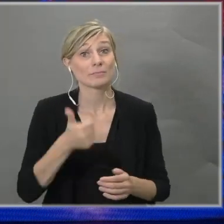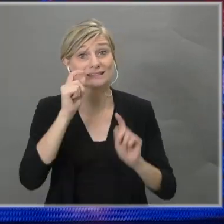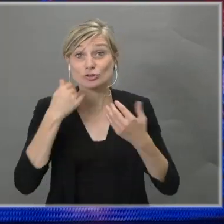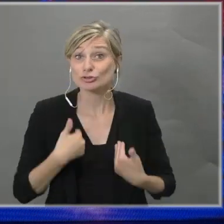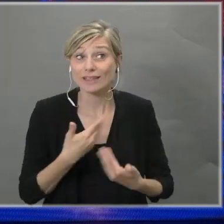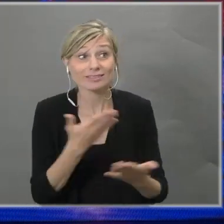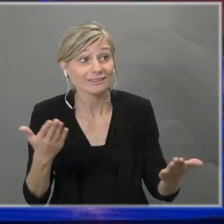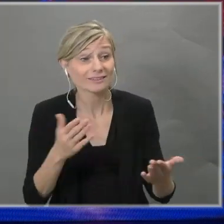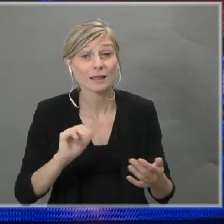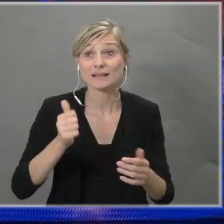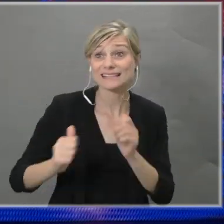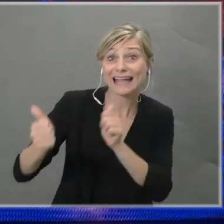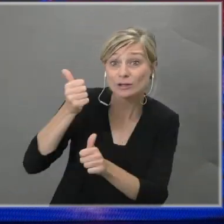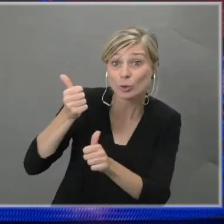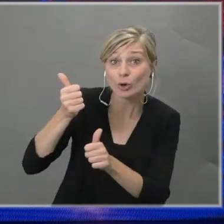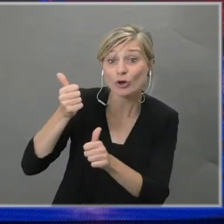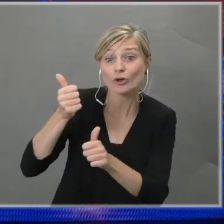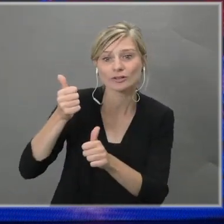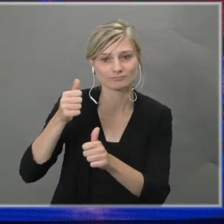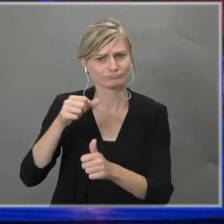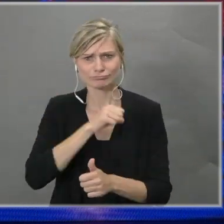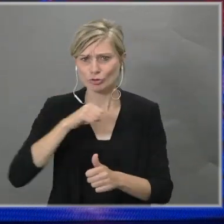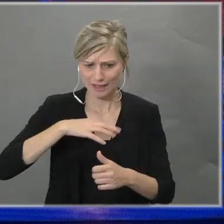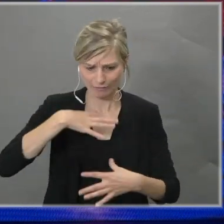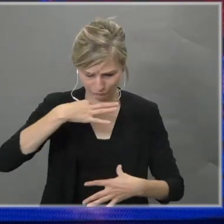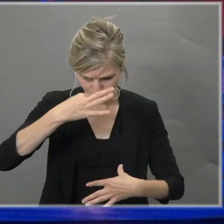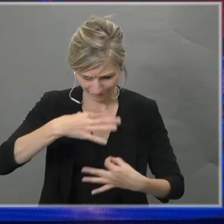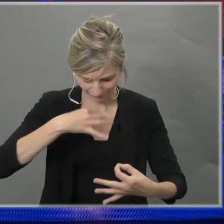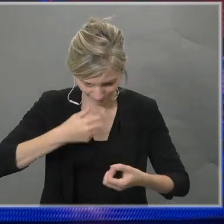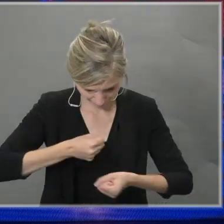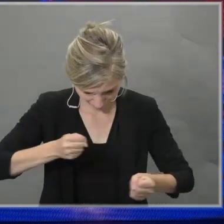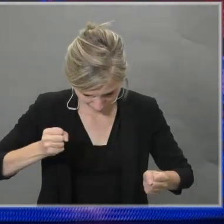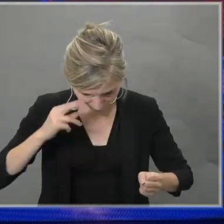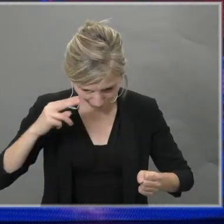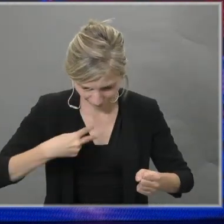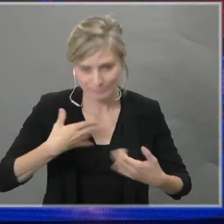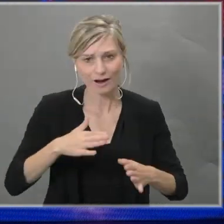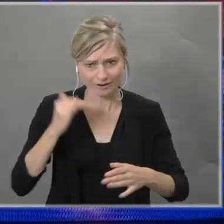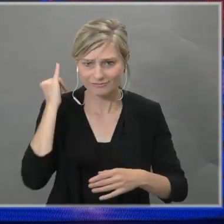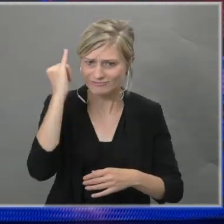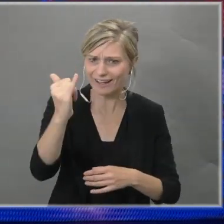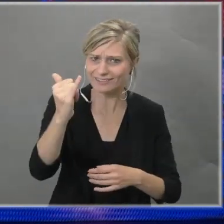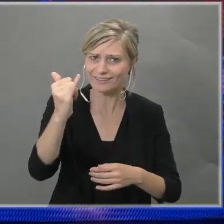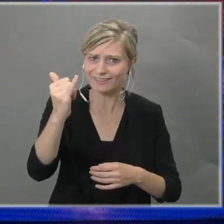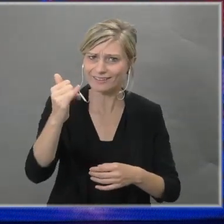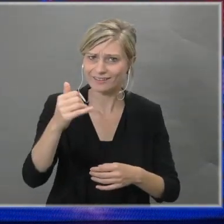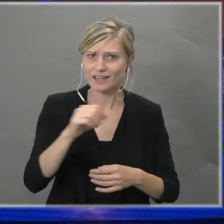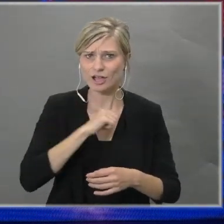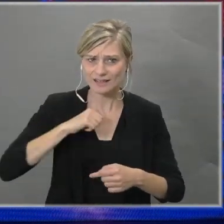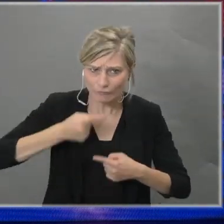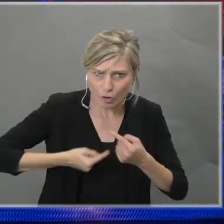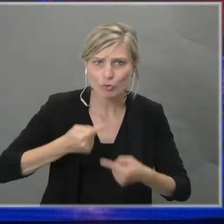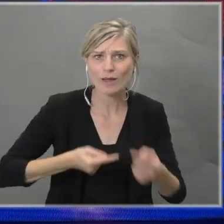beste rector, ontdek jezelf. En blijf jezelf ontdekken. Blijf jezelf ontwikkelen.